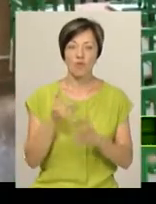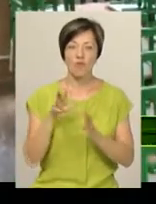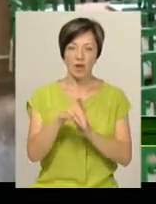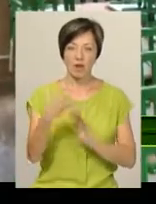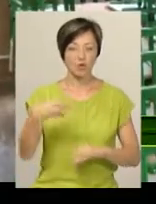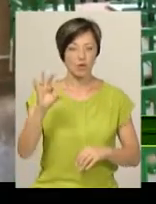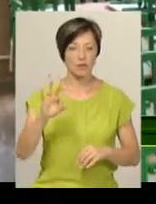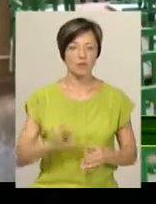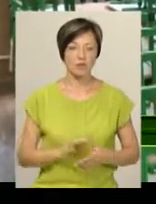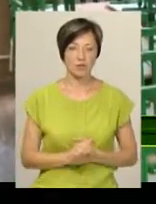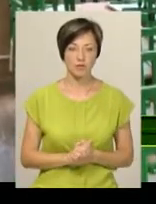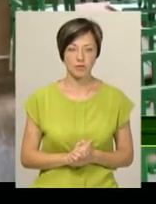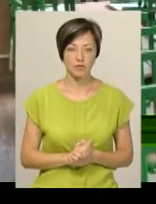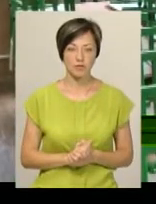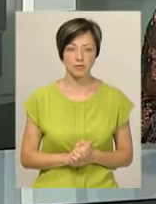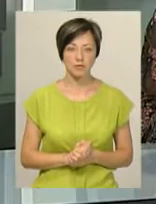на 40%.